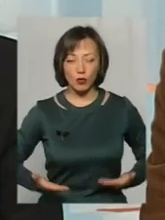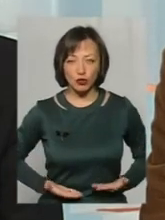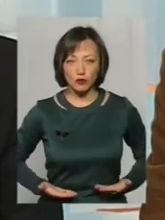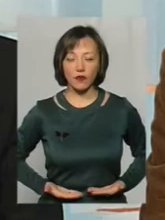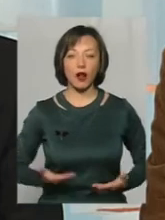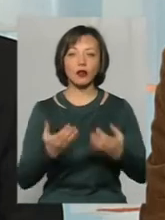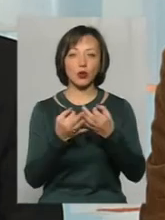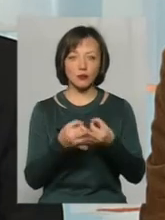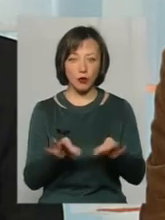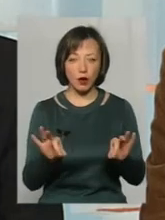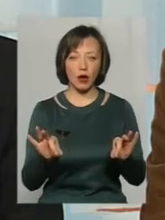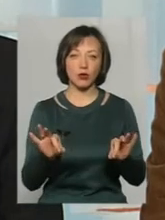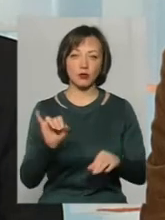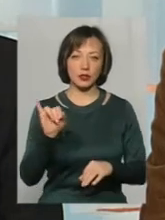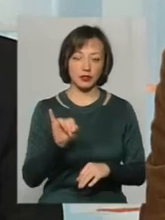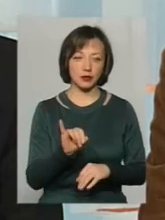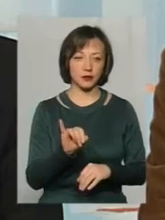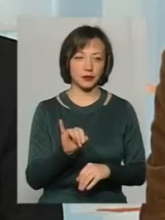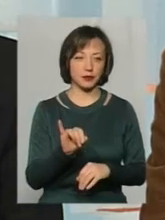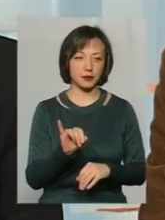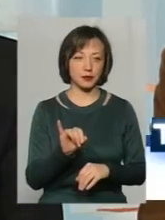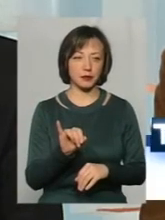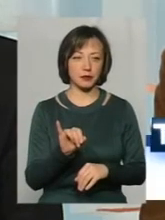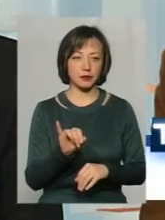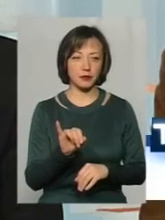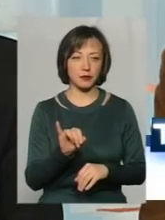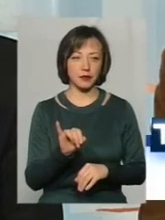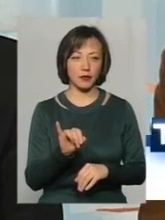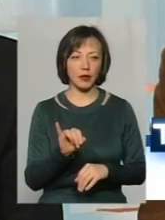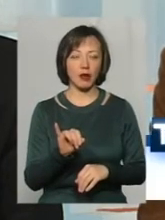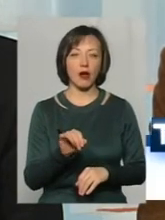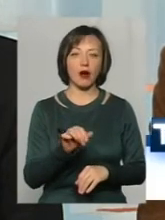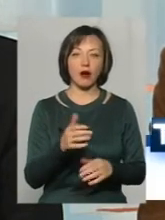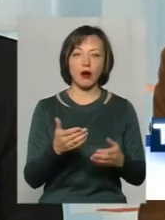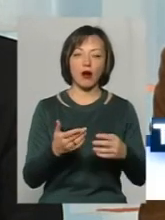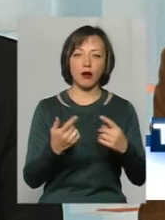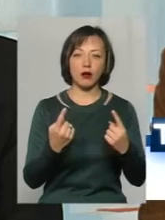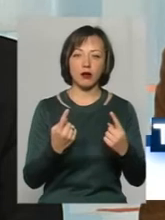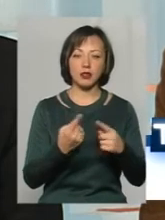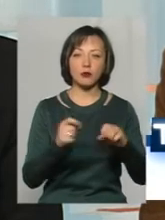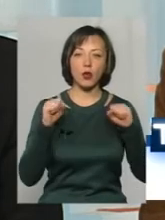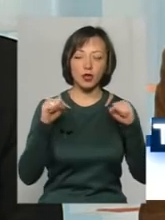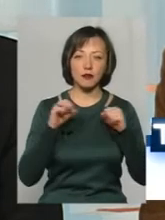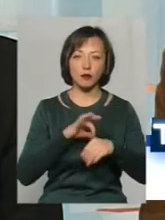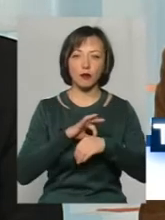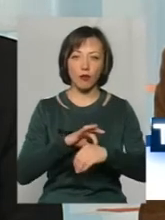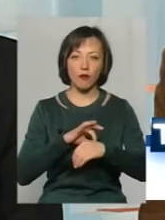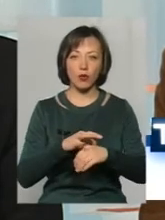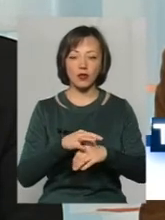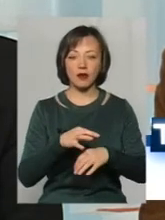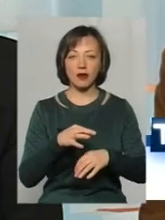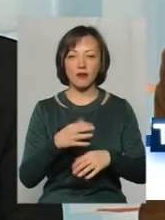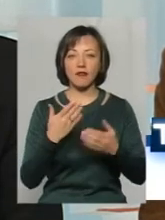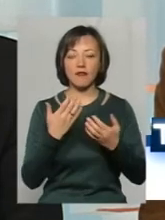дозволяють і гуманітарно, спортивно проводити вільний